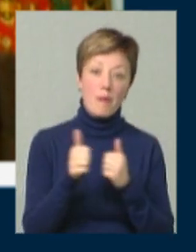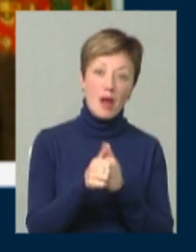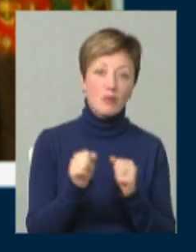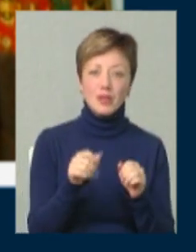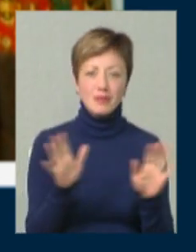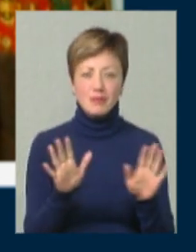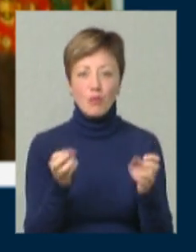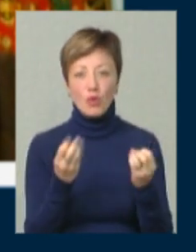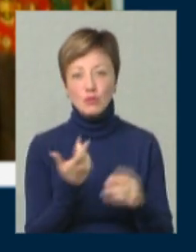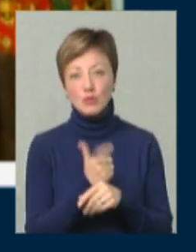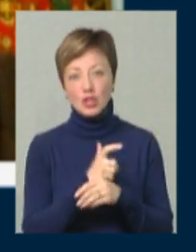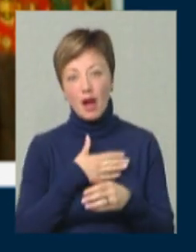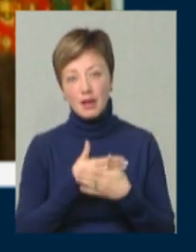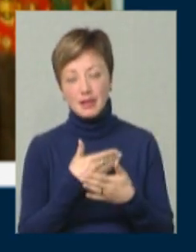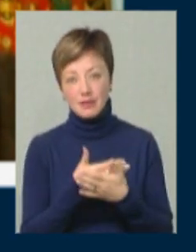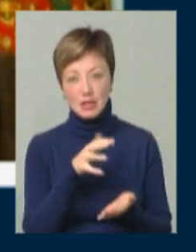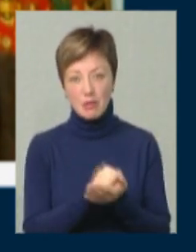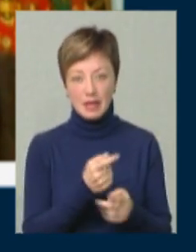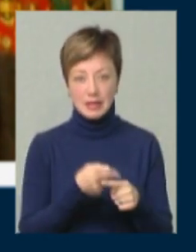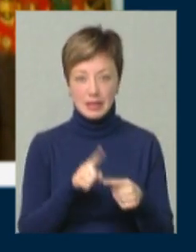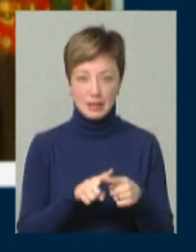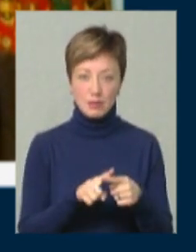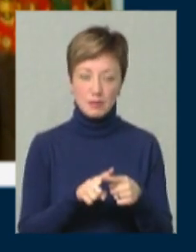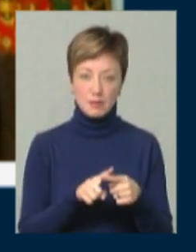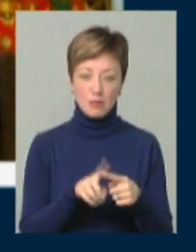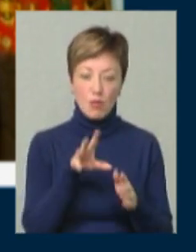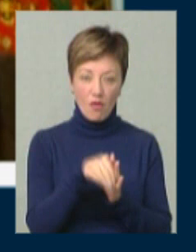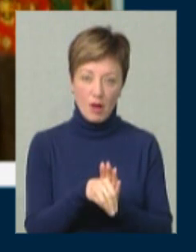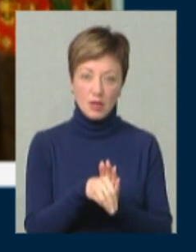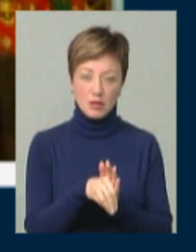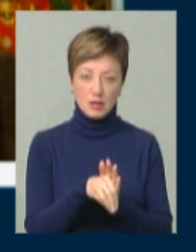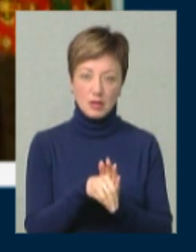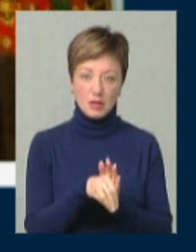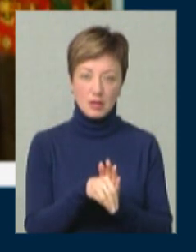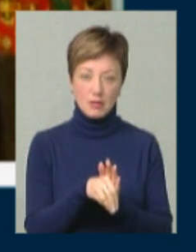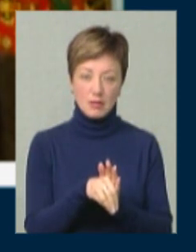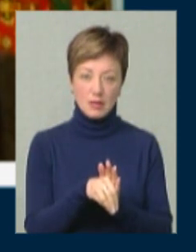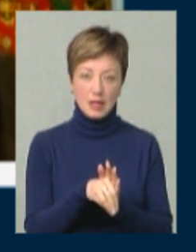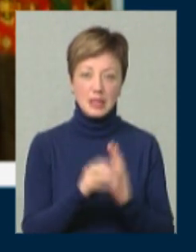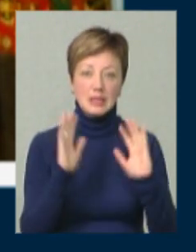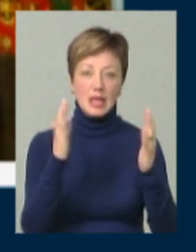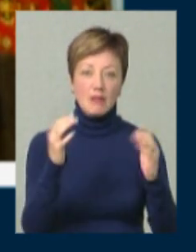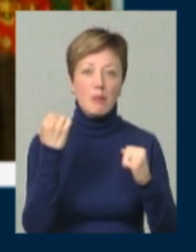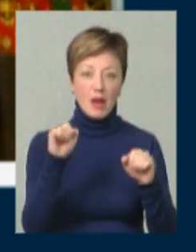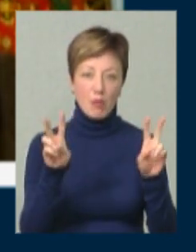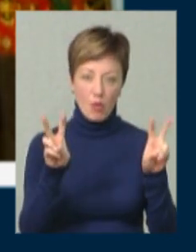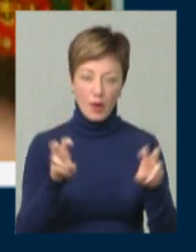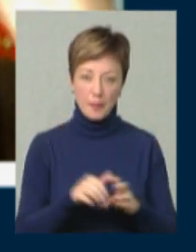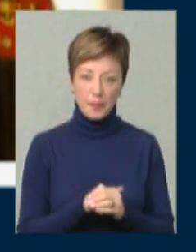можливо, не попереду, а просто більш активно займається впровадженням оцих ідей садів «Перемоги».